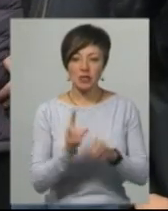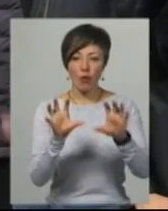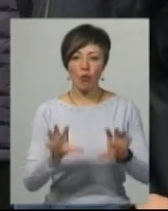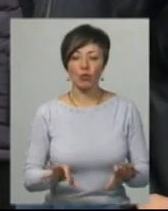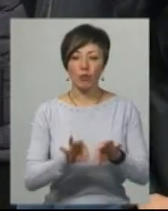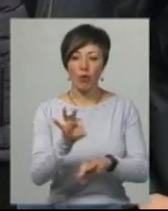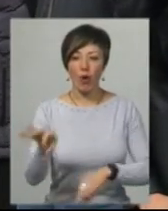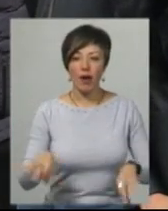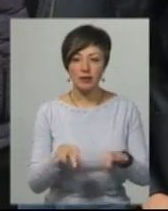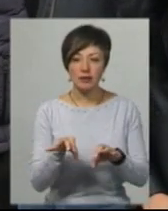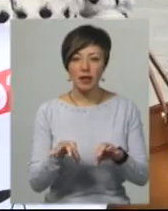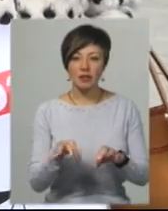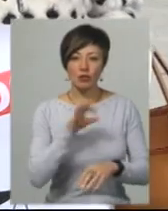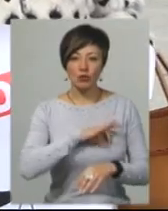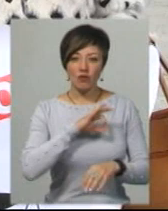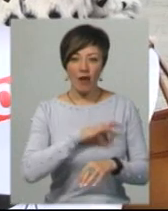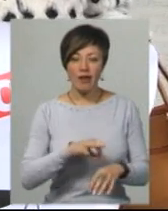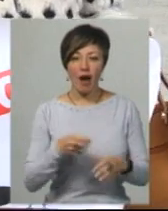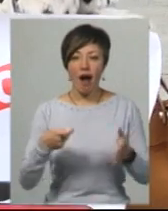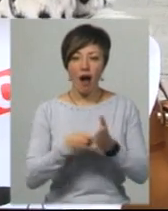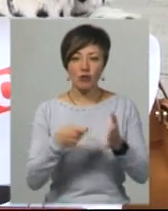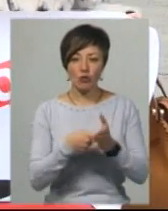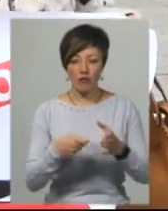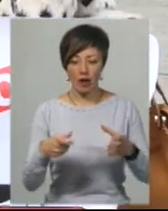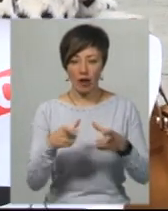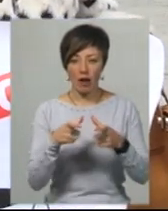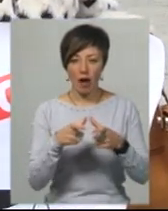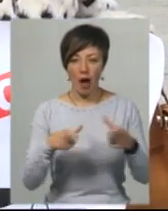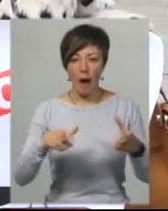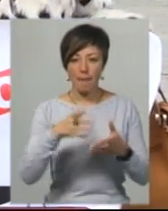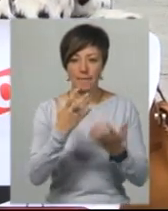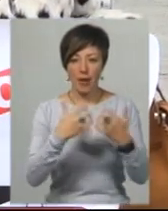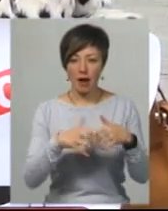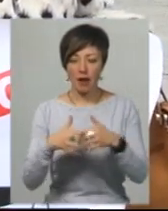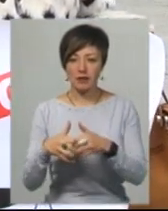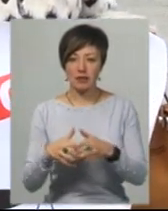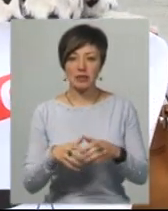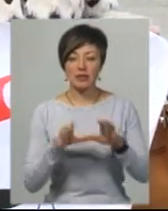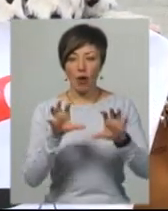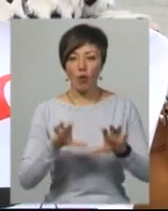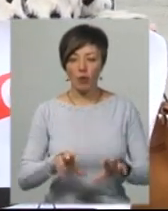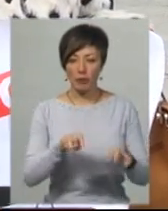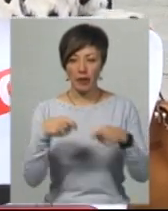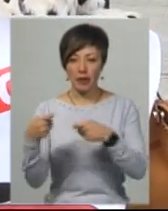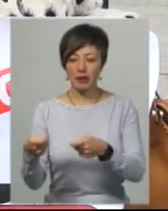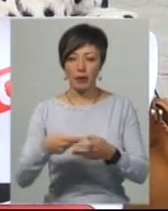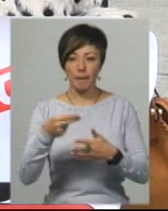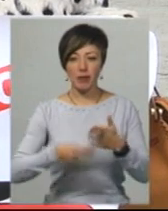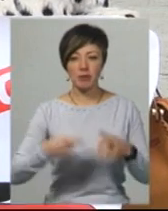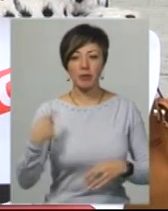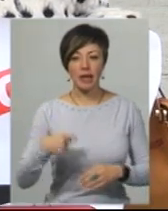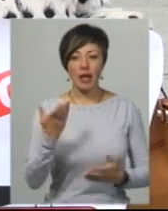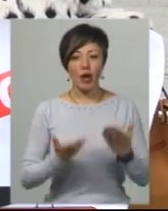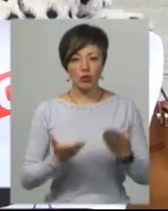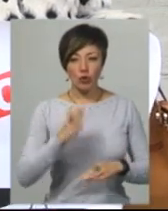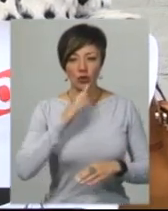застосування касових апаратів. Закон України вже підписаний головою Верховної Ради, переданий на підпис президенту України. І